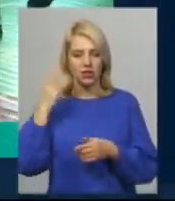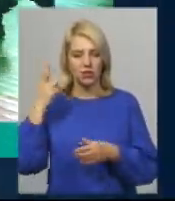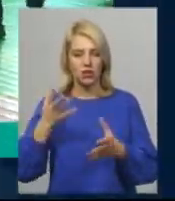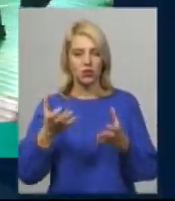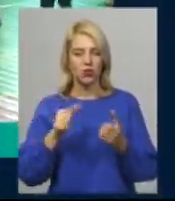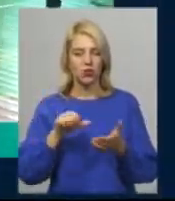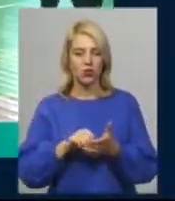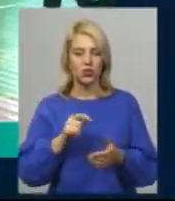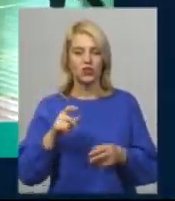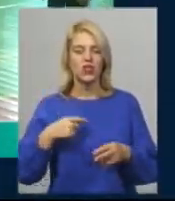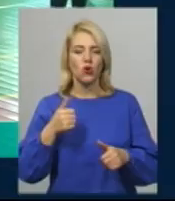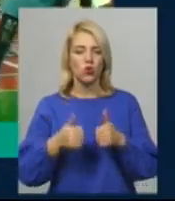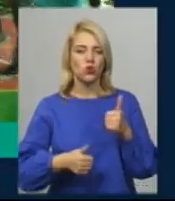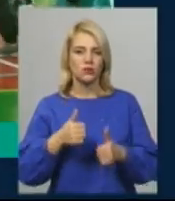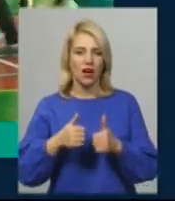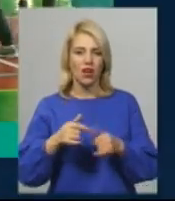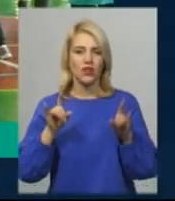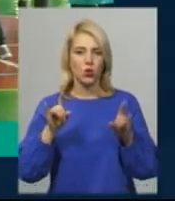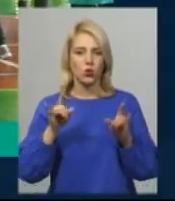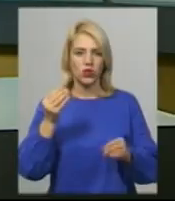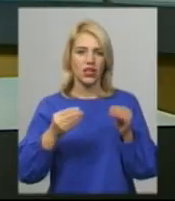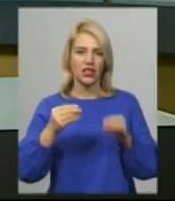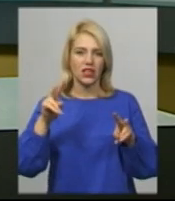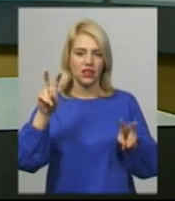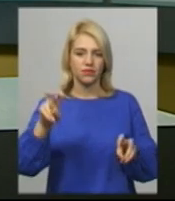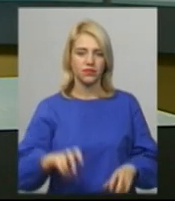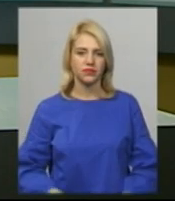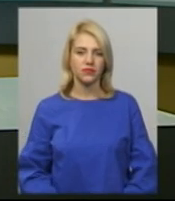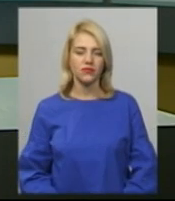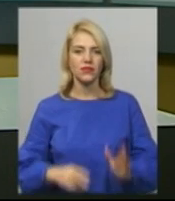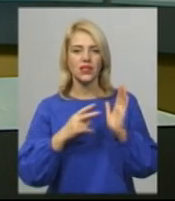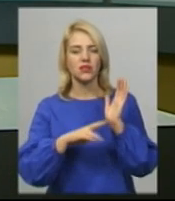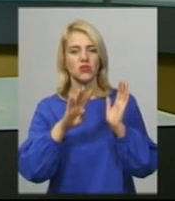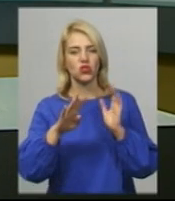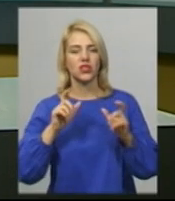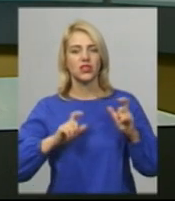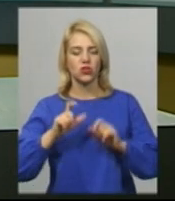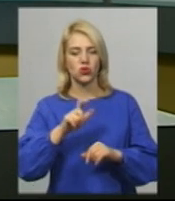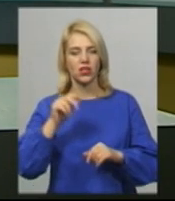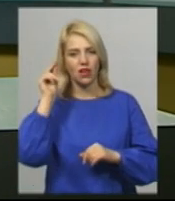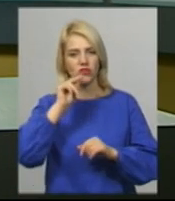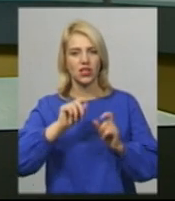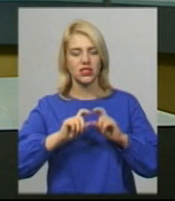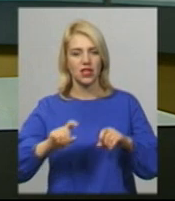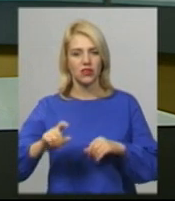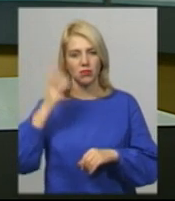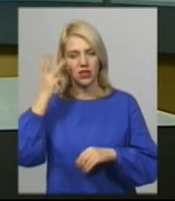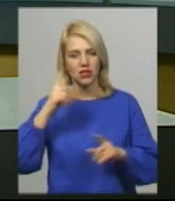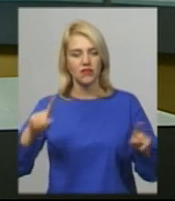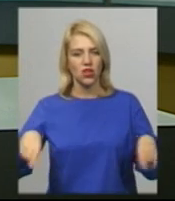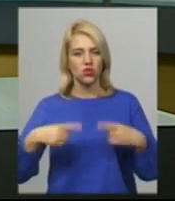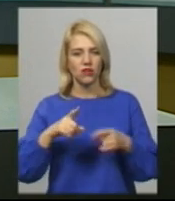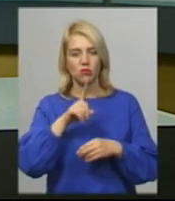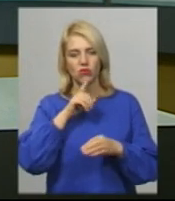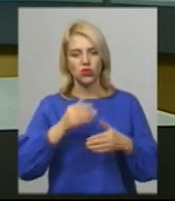назвою «Кулумгеймс» або «Крутих іграх». 74 студенти з навчальних закладів Хмельницького влаштували